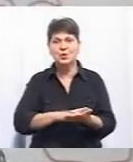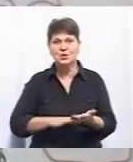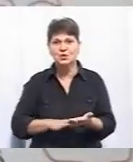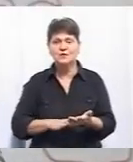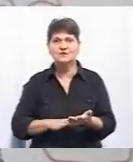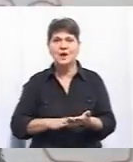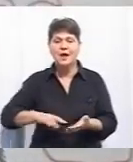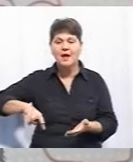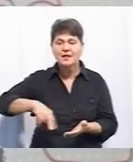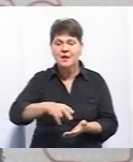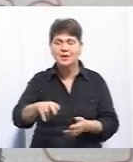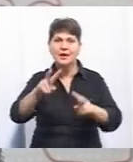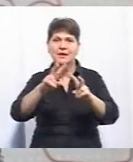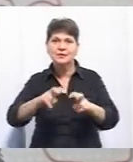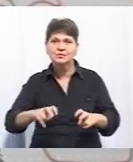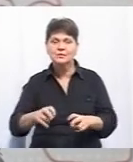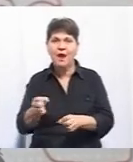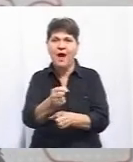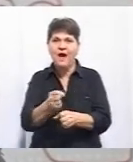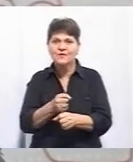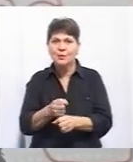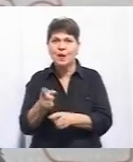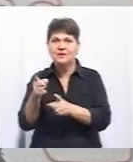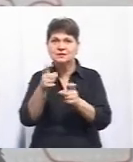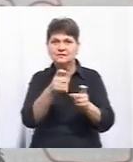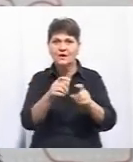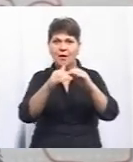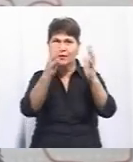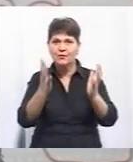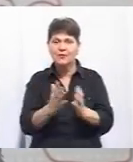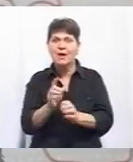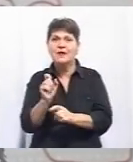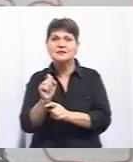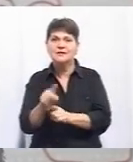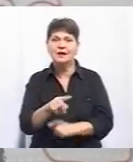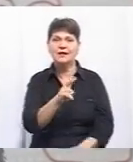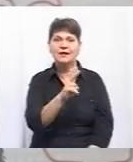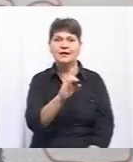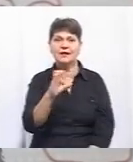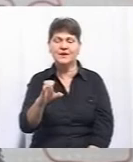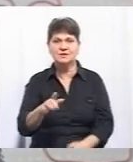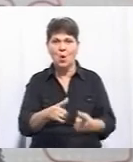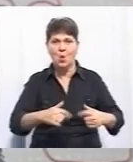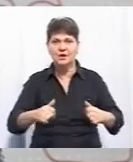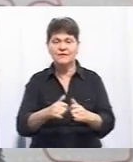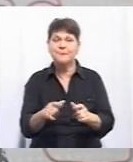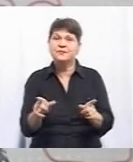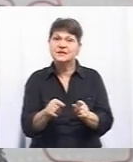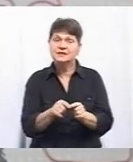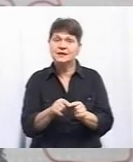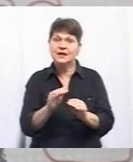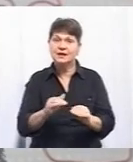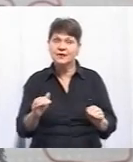лабіринт, навчитися розбирати автомат та стріляти по повітряних кульках – це завдання квесту, який організували для людей з інвалідністю.